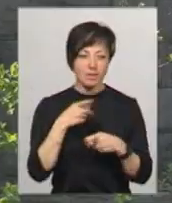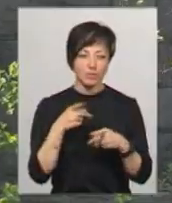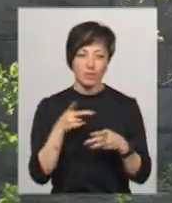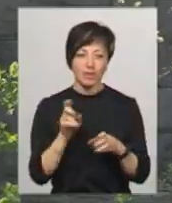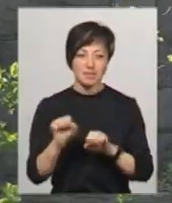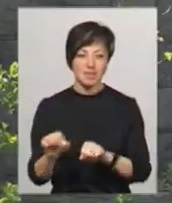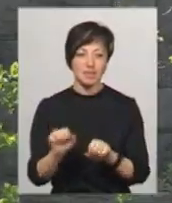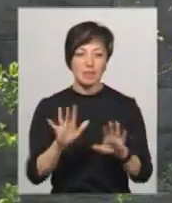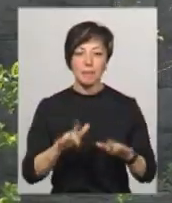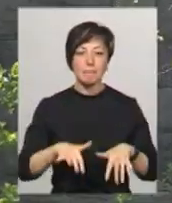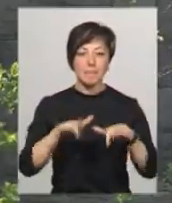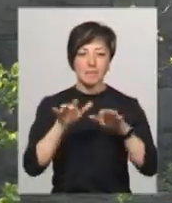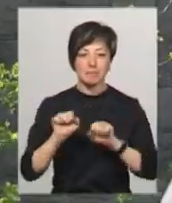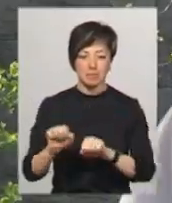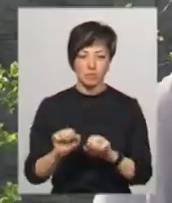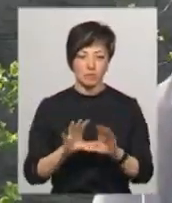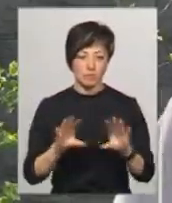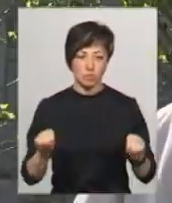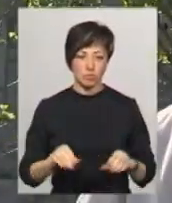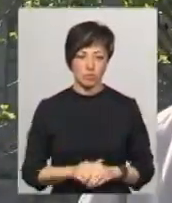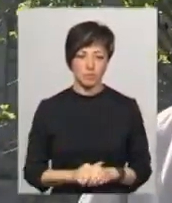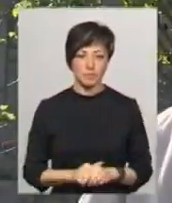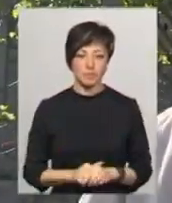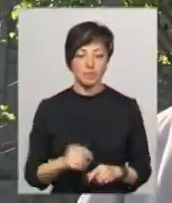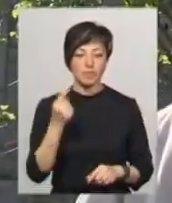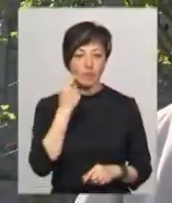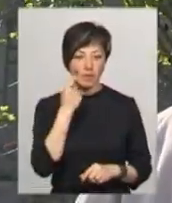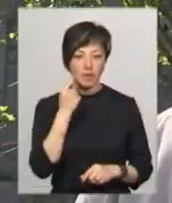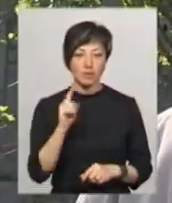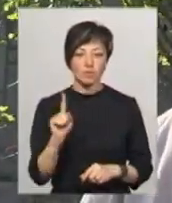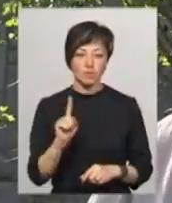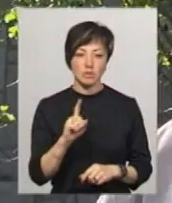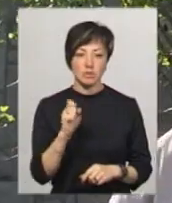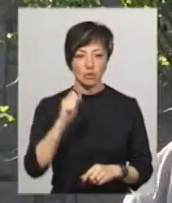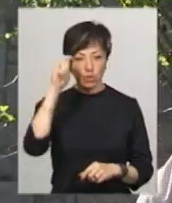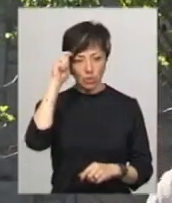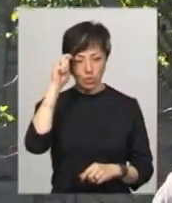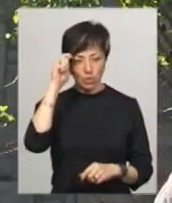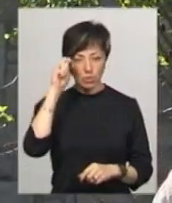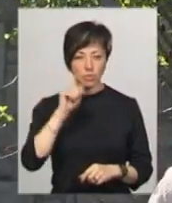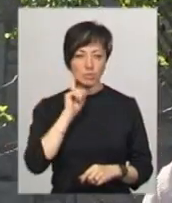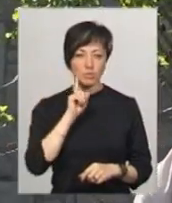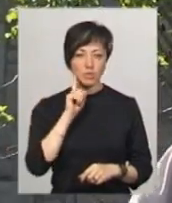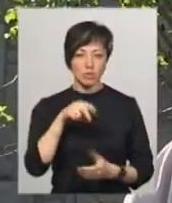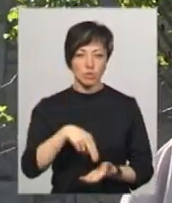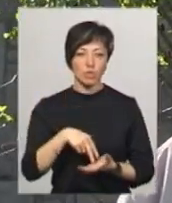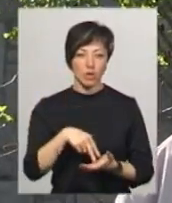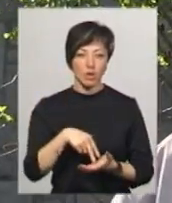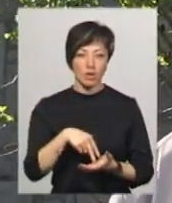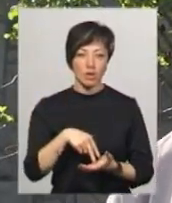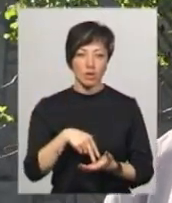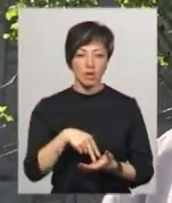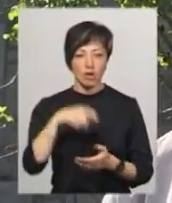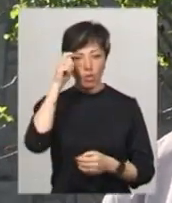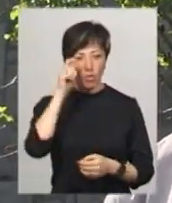бере, він тільки пилюку пропускає. Обідно за хлопчиків, які стояли, я їх називаю